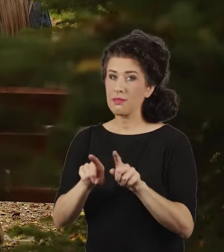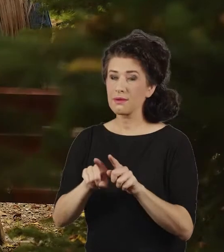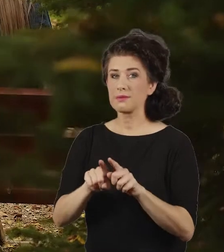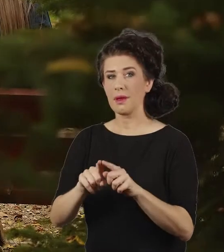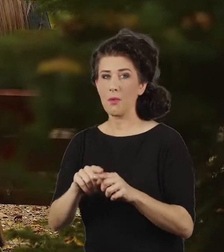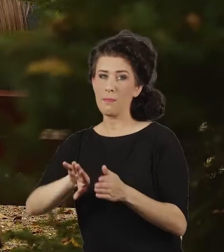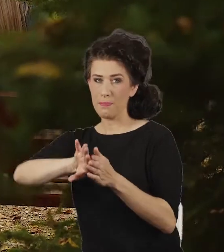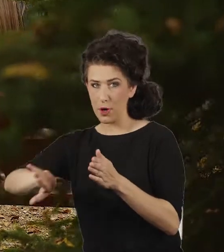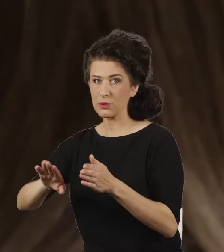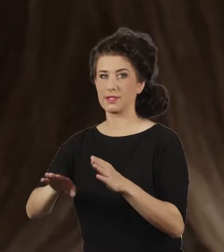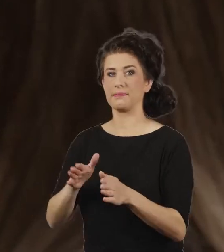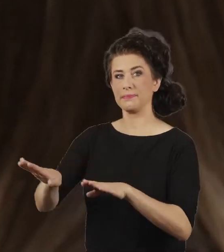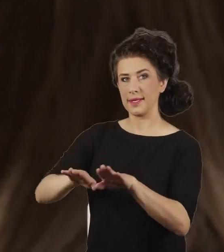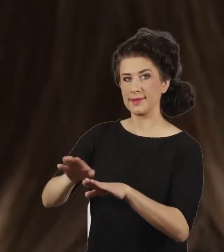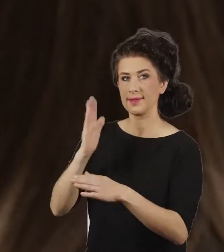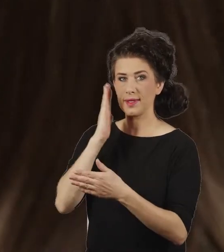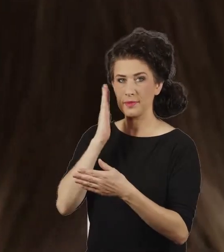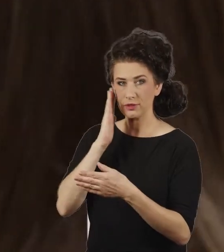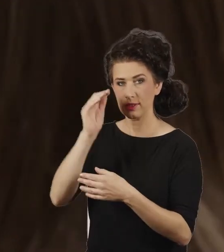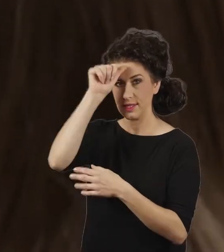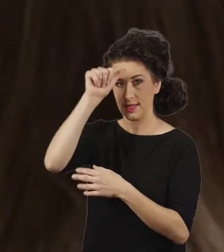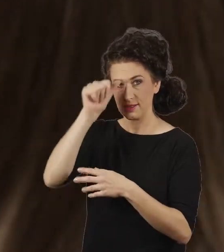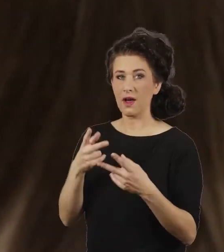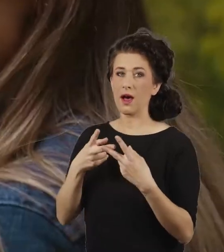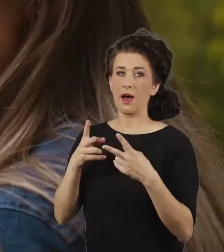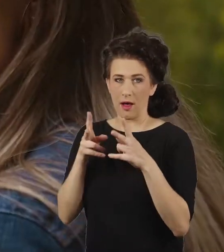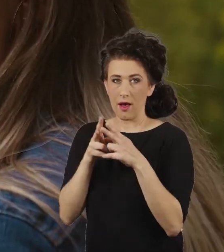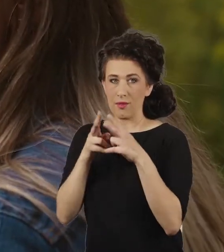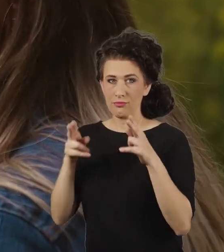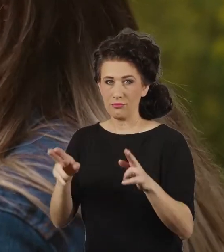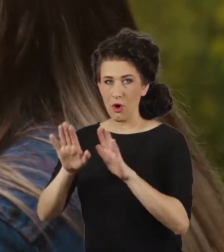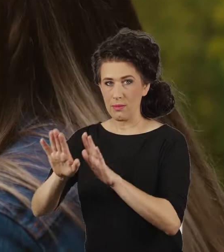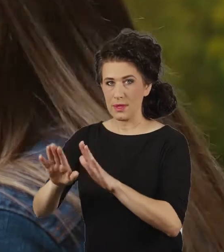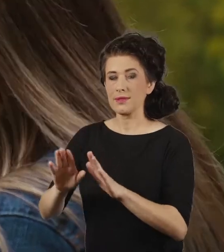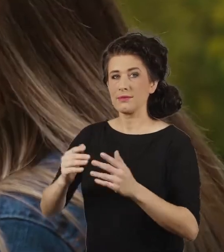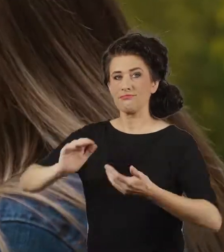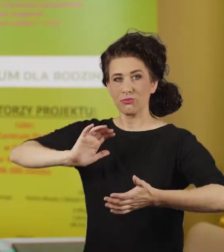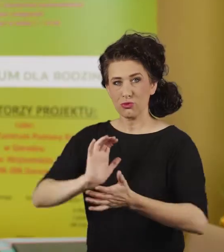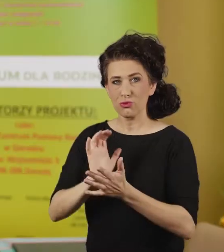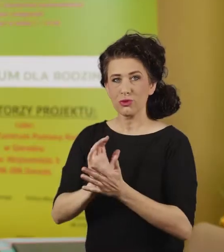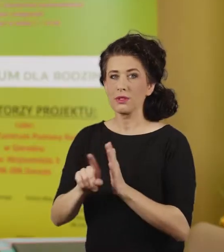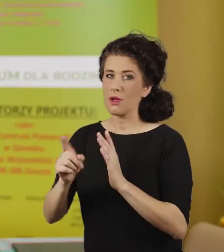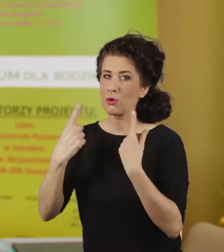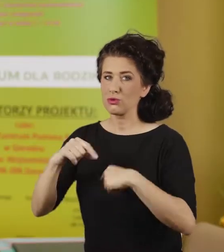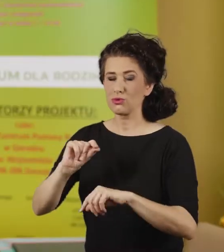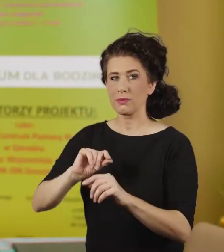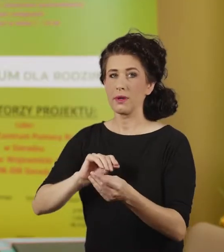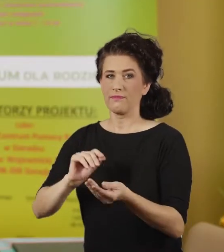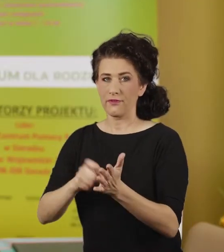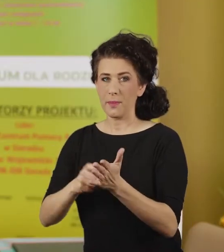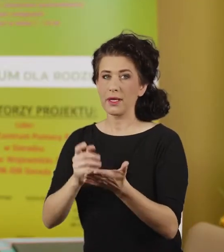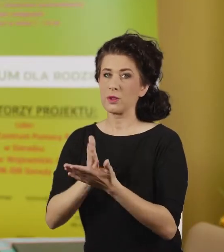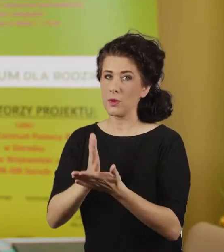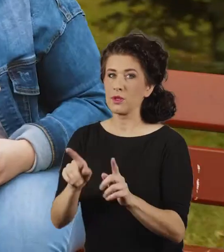oferujemy pomoc poza miejscem zamieszkania w formie krótkookresowego pobytu wytchnieniowego dla osób niesamodzielnych i dla